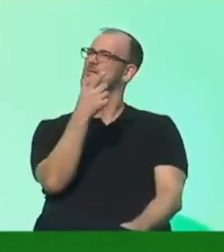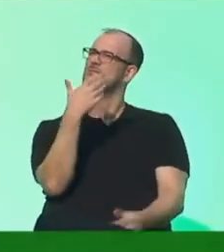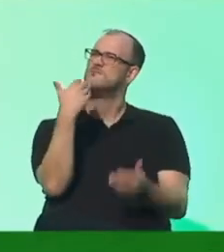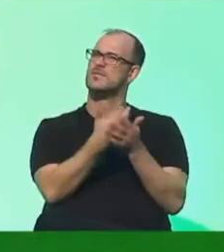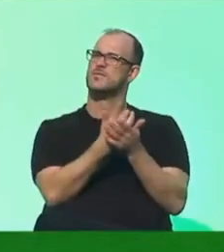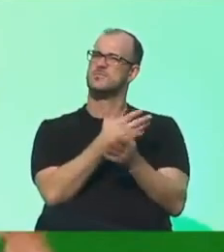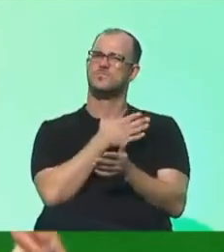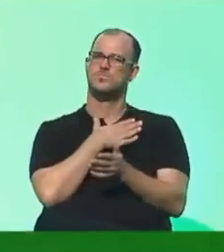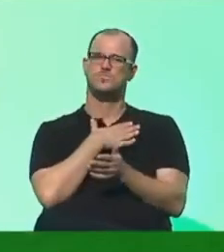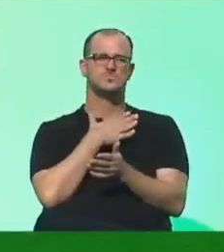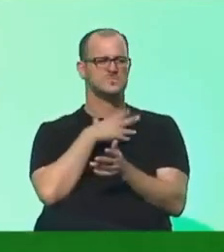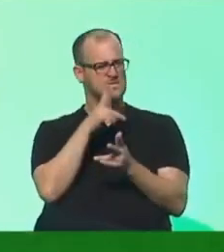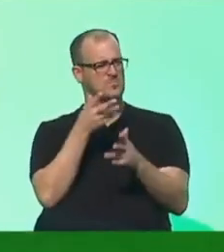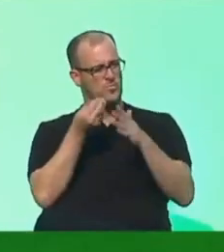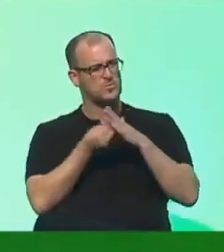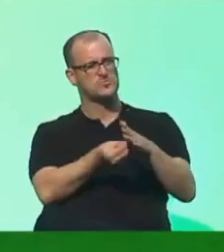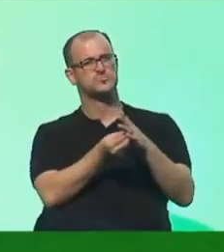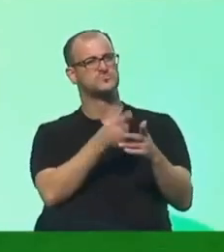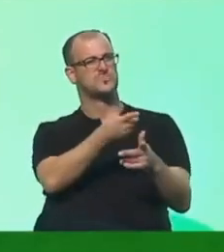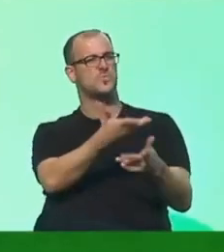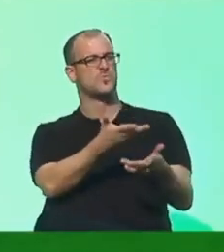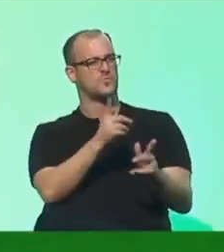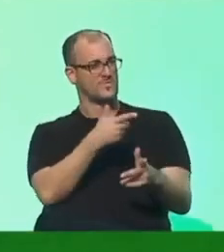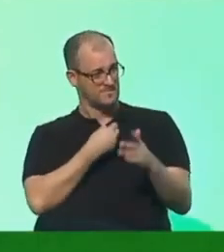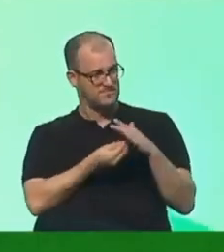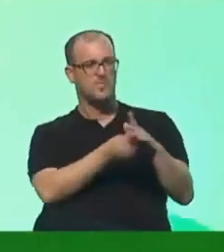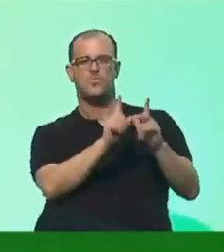Unterstützung und die geben uns Rückenwind.